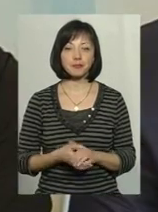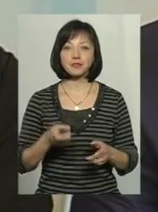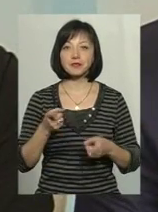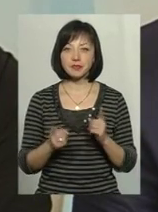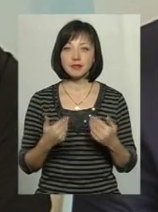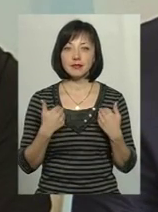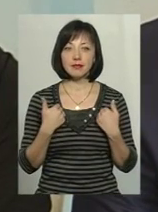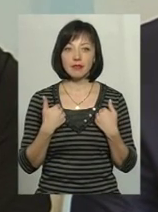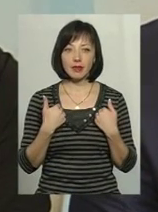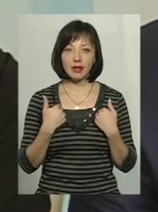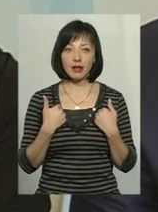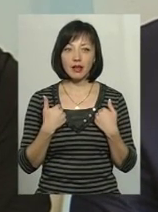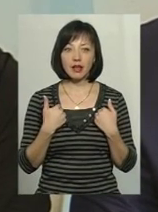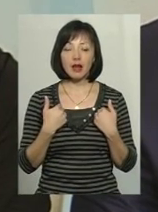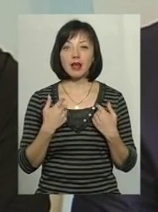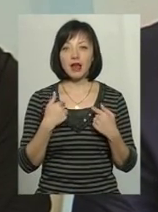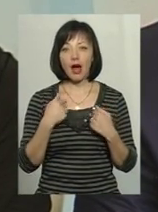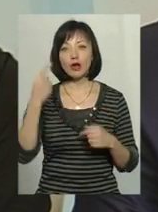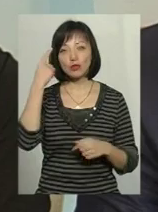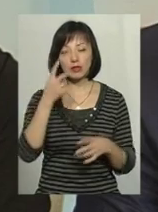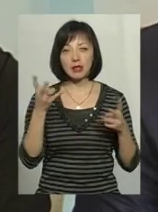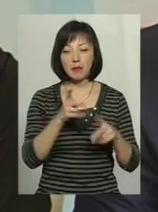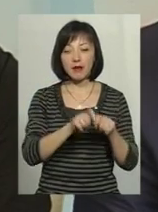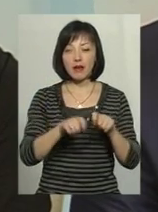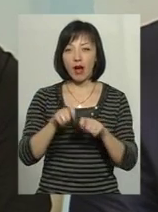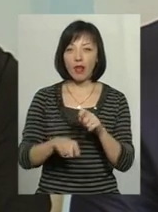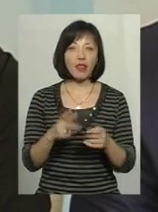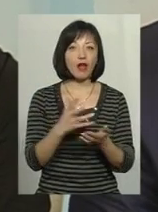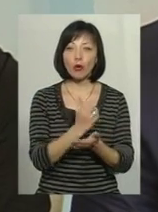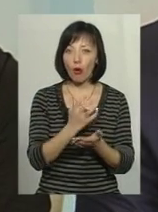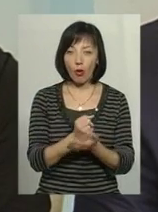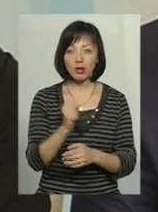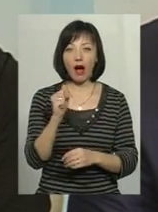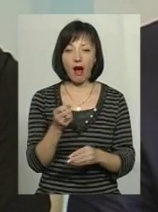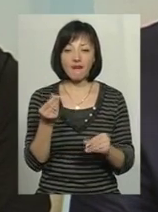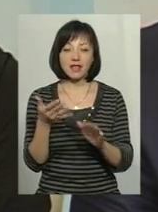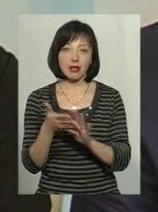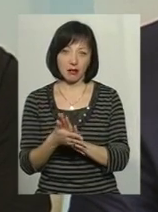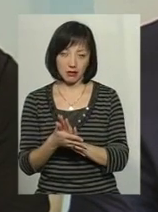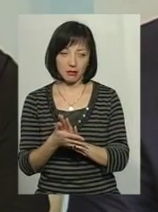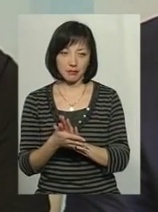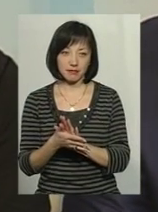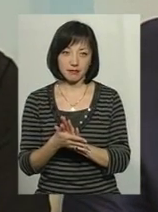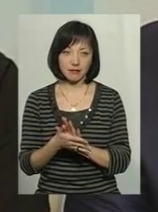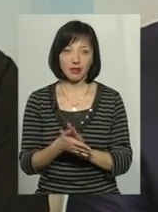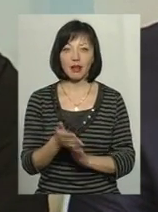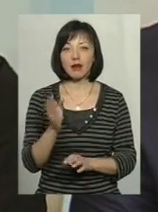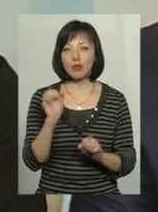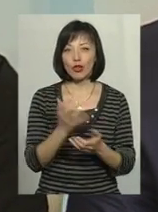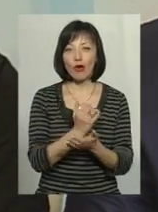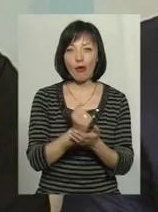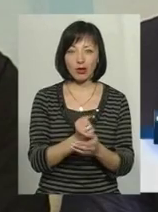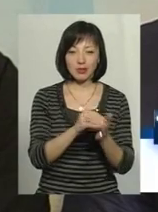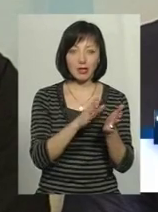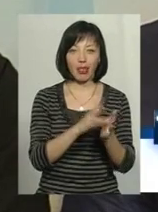потрібно слідкувати не за доходами, а за витратами. Тому що доходи ти можеш розписати, як там жартували навіть на кота. А